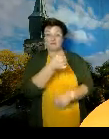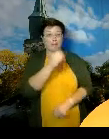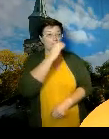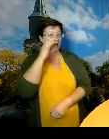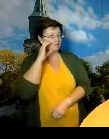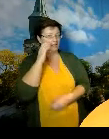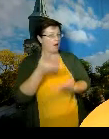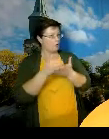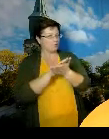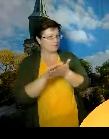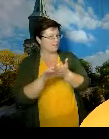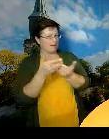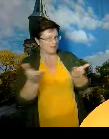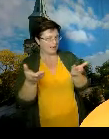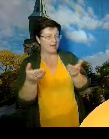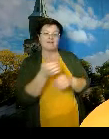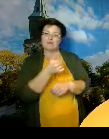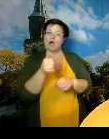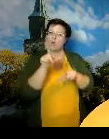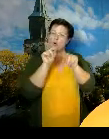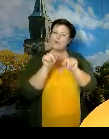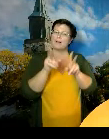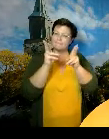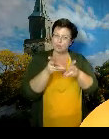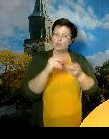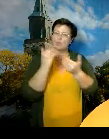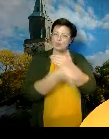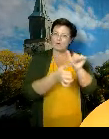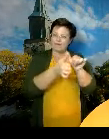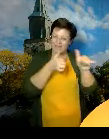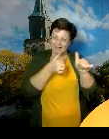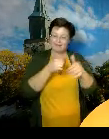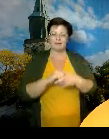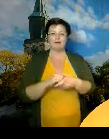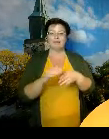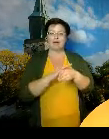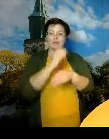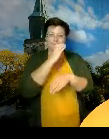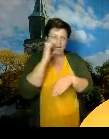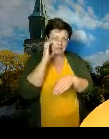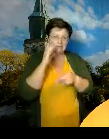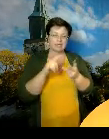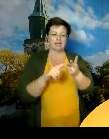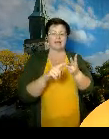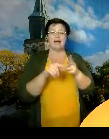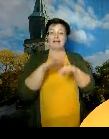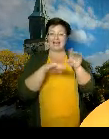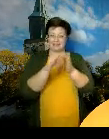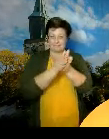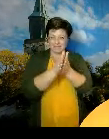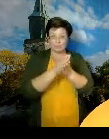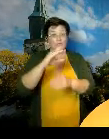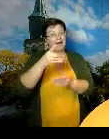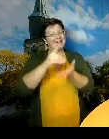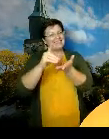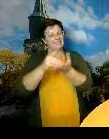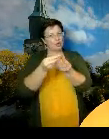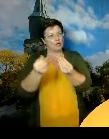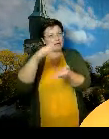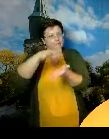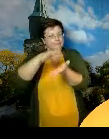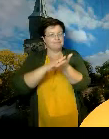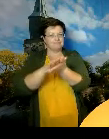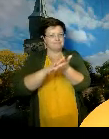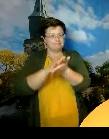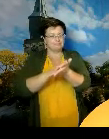ei auta, vaan pidetään turvavälit. Käytetään maskia, muistetaan pestä käsiä tai desinfioida niitä tarvittaessa.